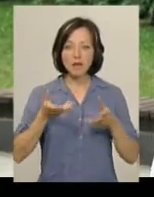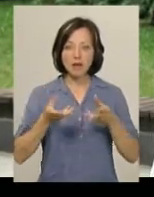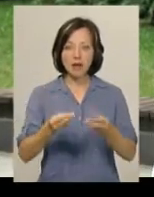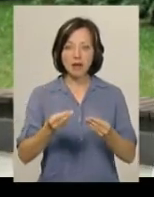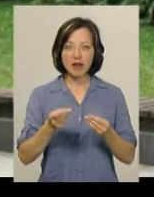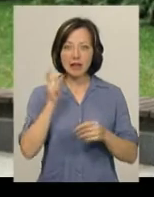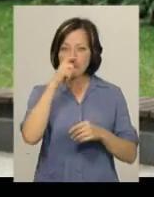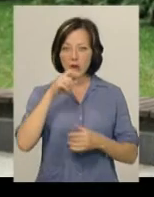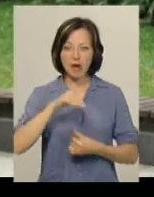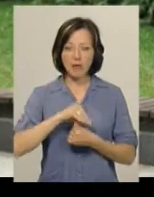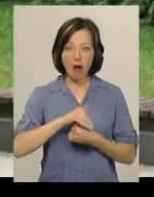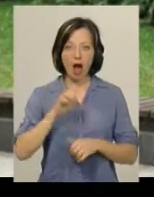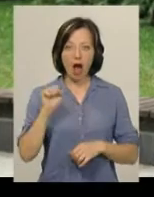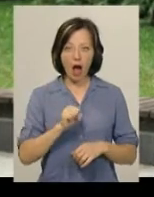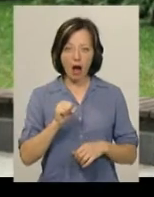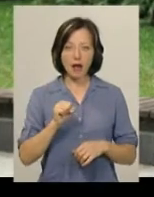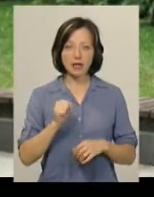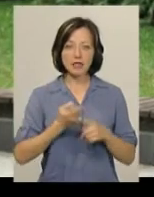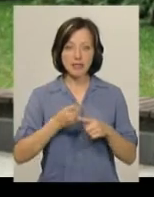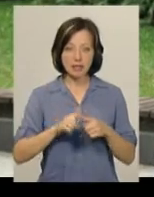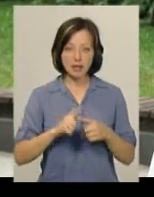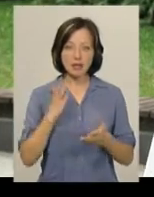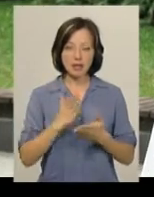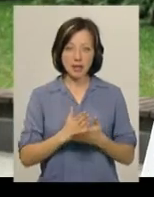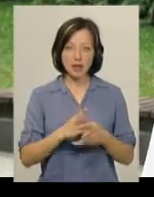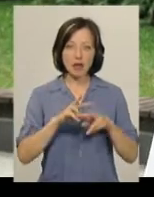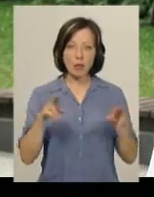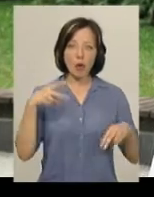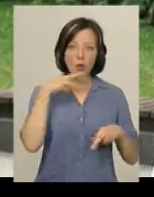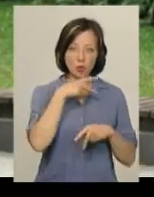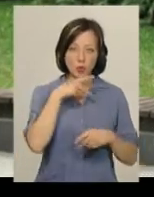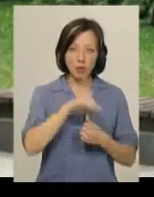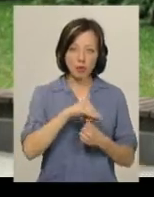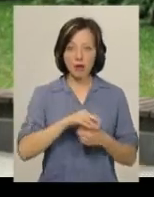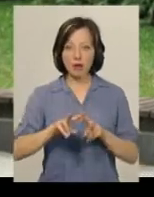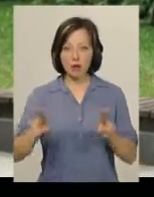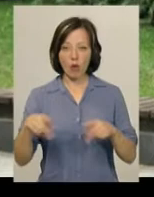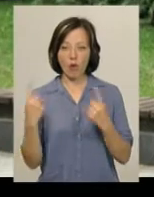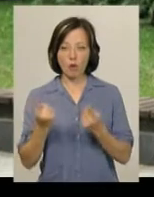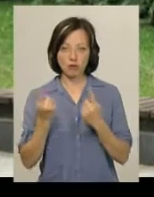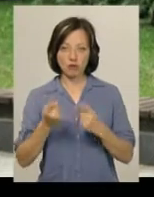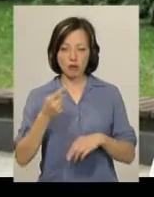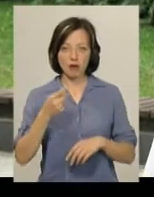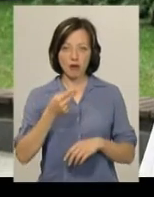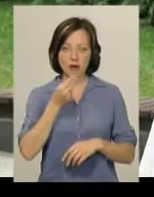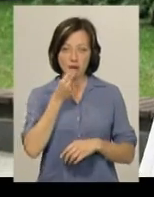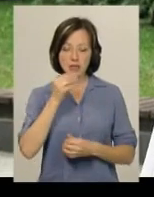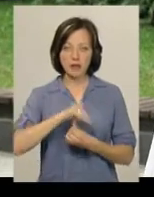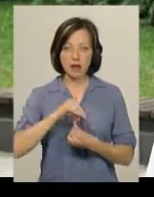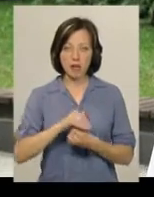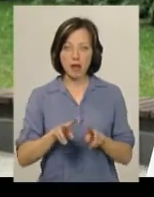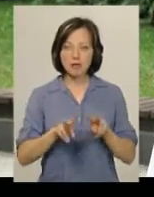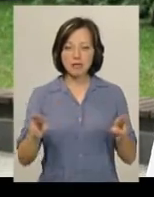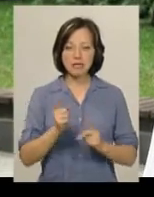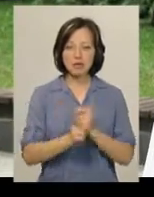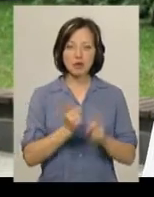які є в грибах. А амінокислоти є як і в отруйних грибах, так і в їстивних. Так само, як і